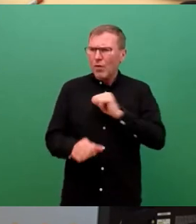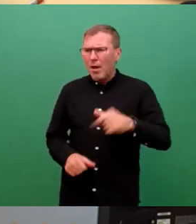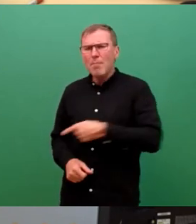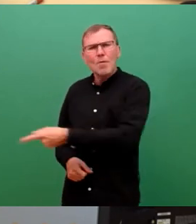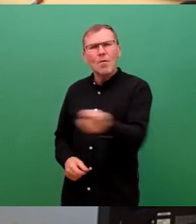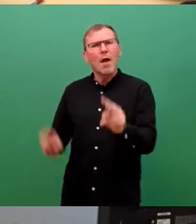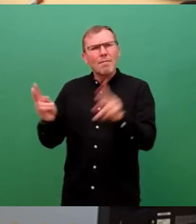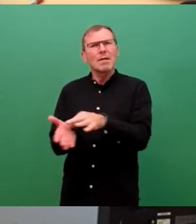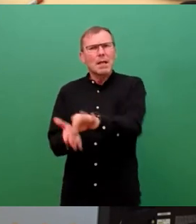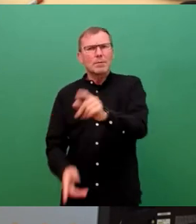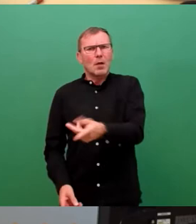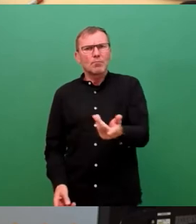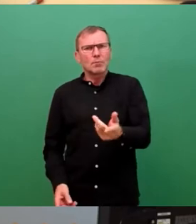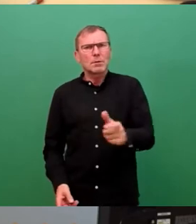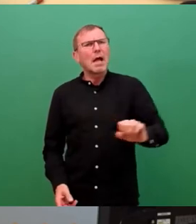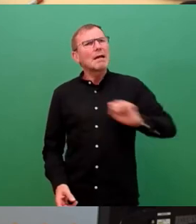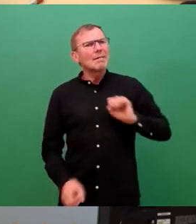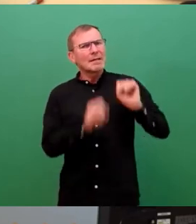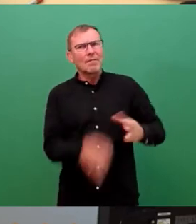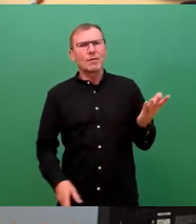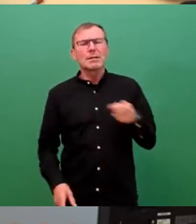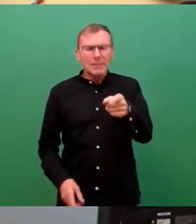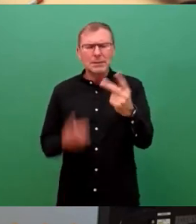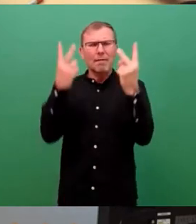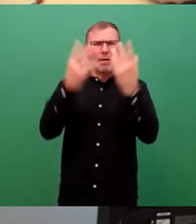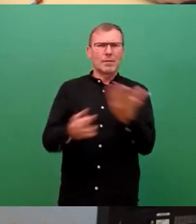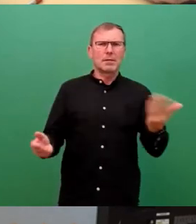weniger zahlen muss. Das halte ich Gebot der Stunde. Vielen Dank.